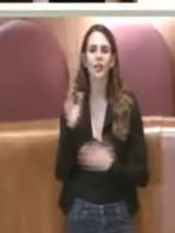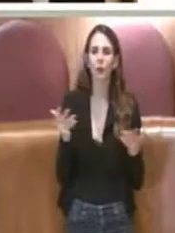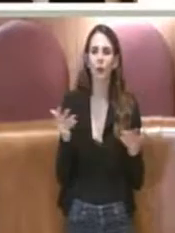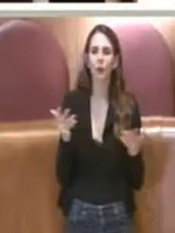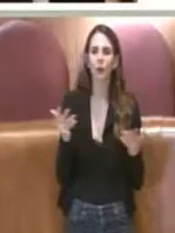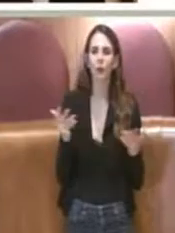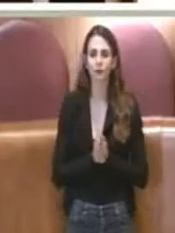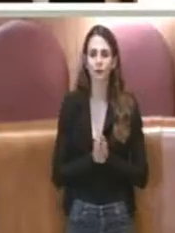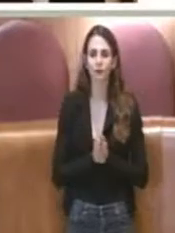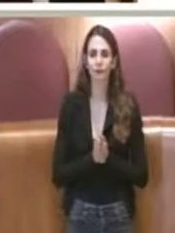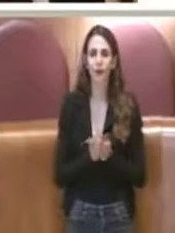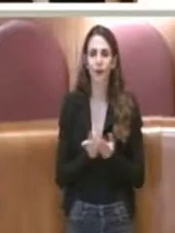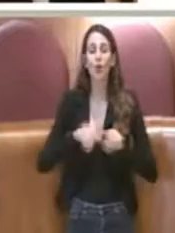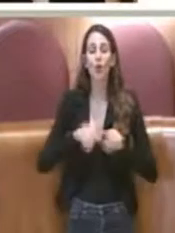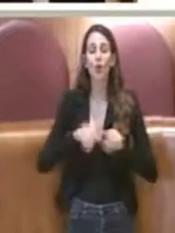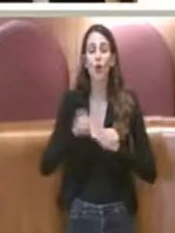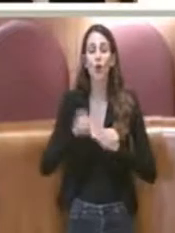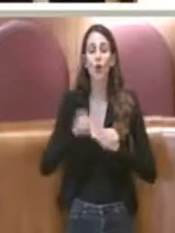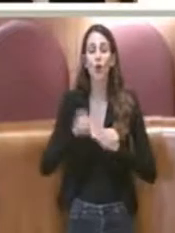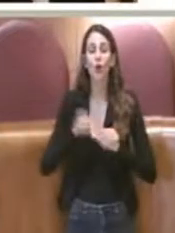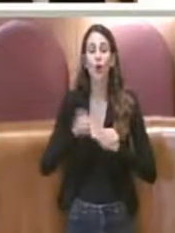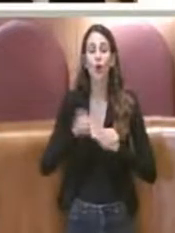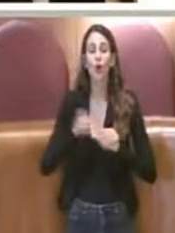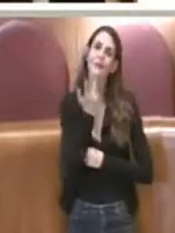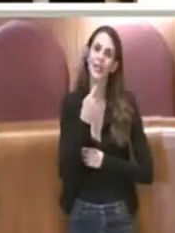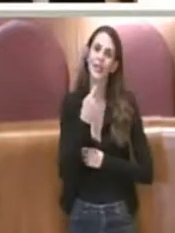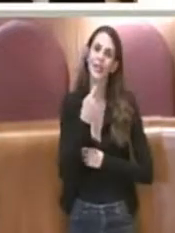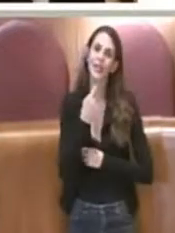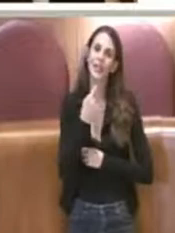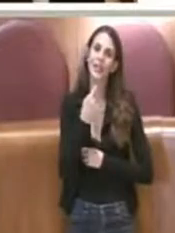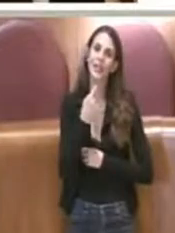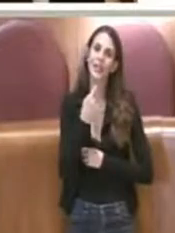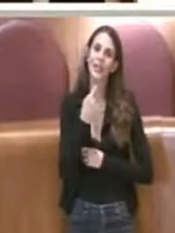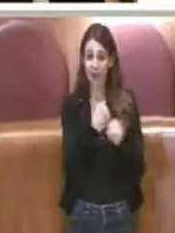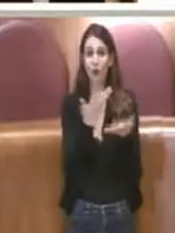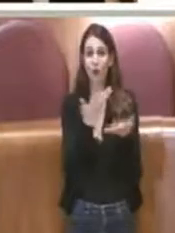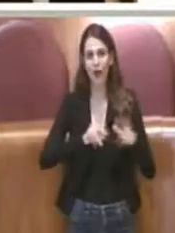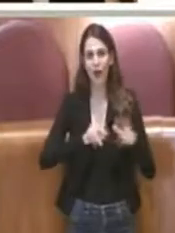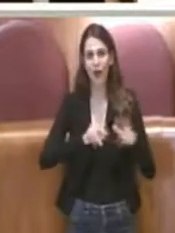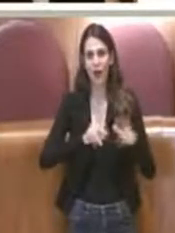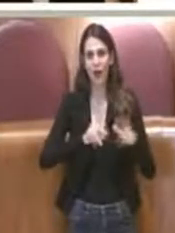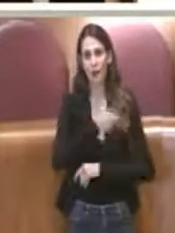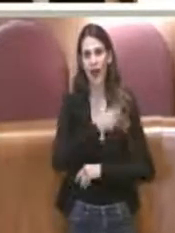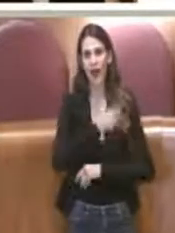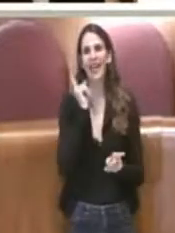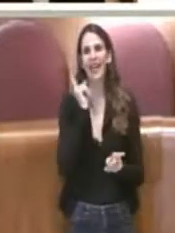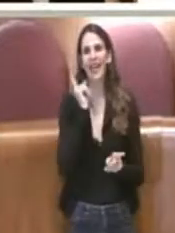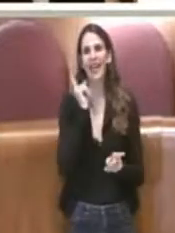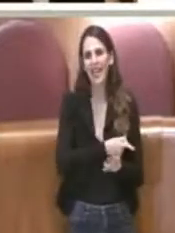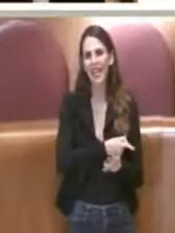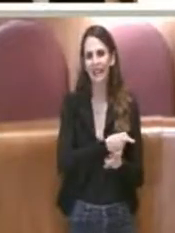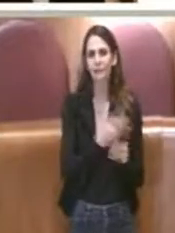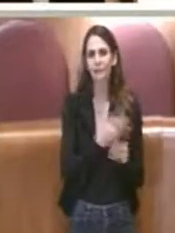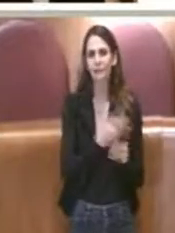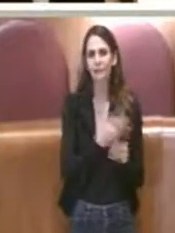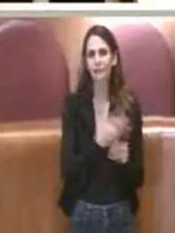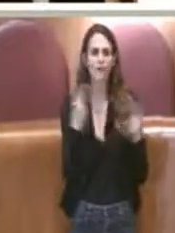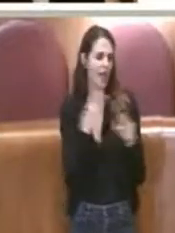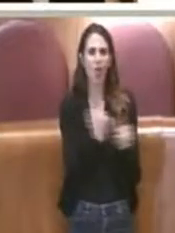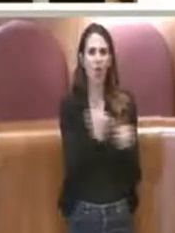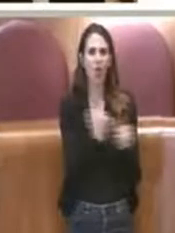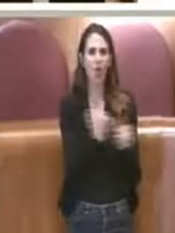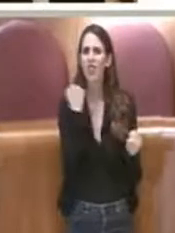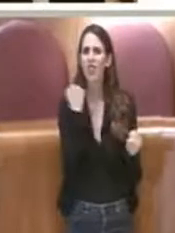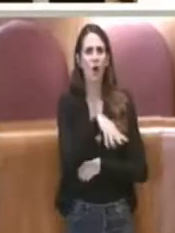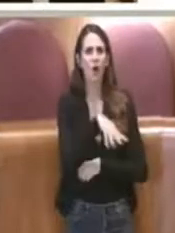quanto dovuto a chi ha effettuato dei lavori. Magari poi quei lavori non erano stati programmati